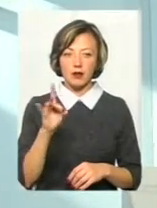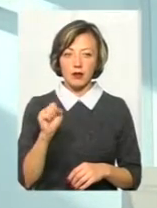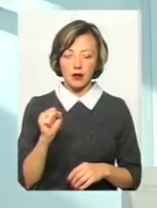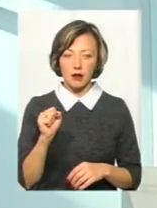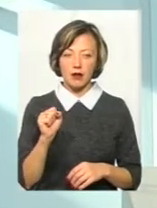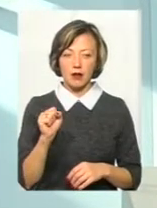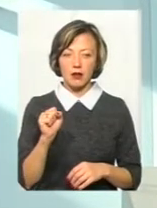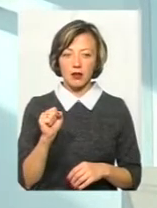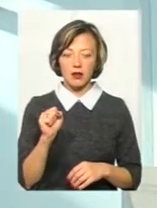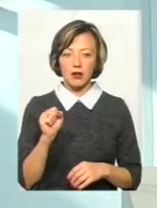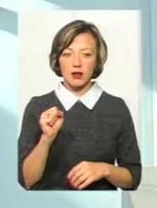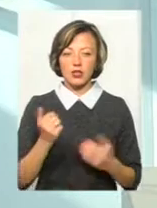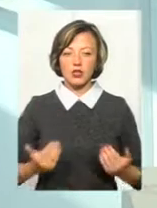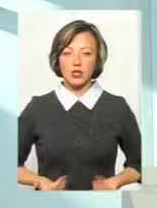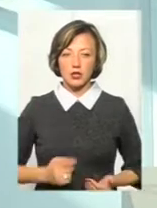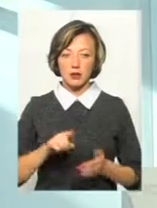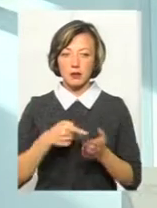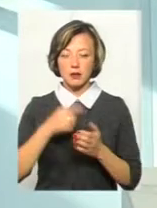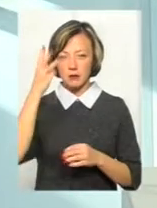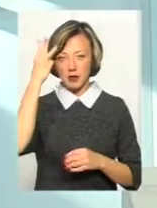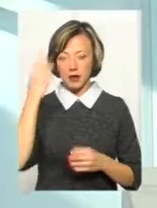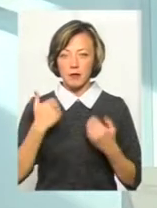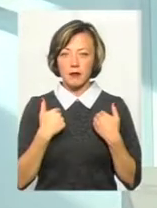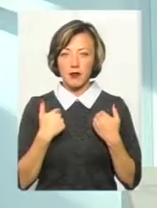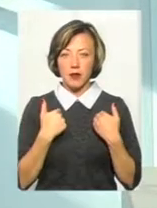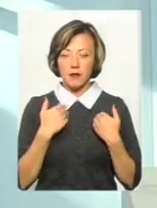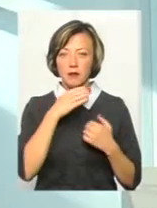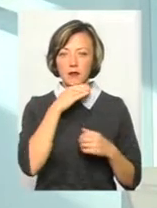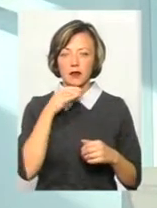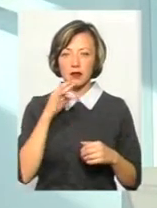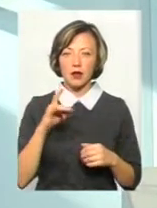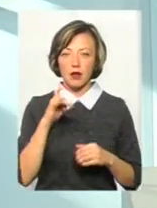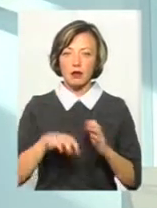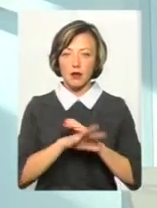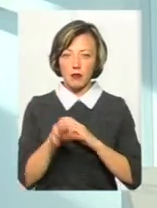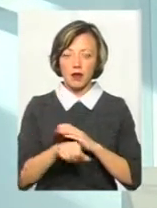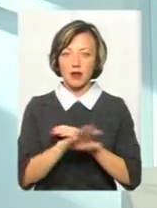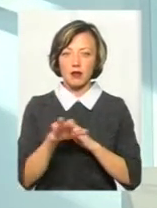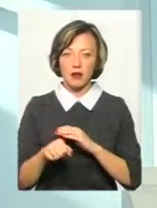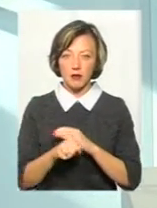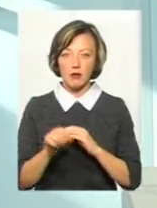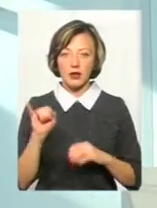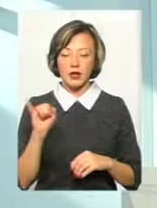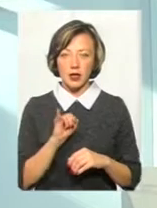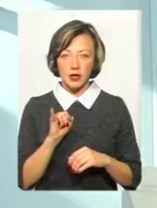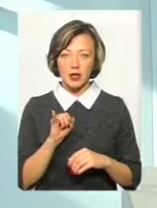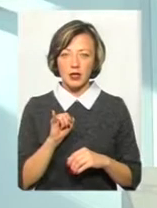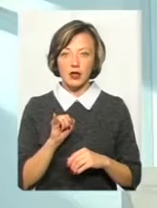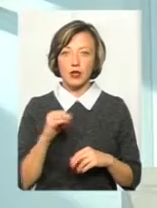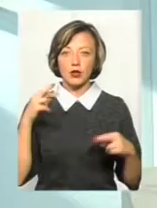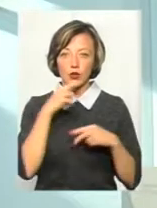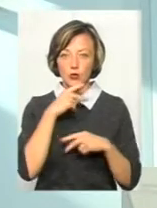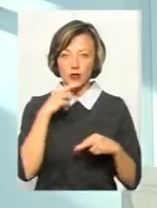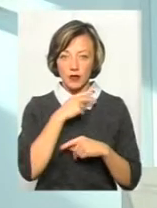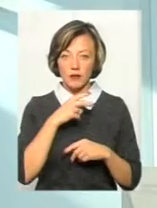але він тимчасово проживає і в Тиранівці, який мене неодноразово обкрадав і троїв,